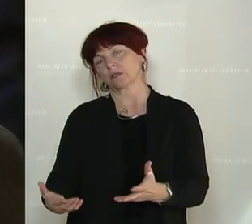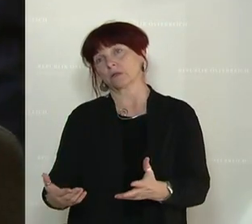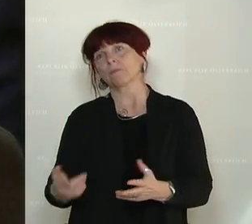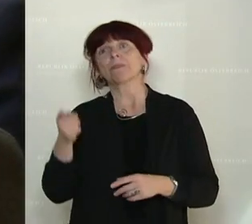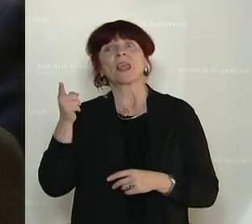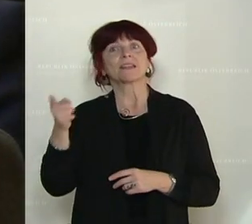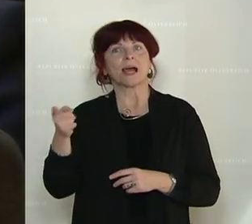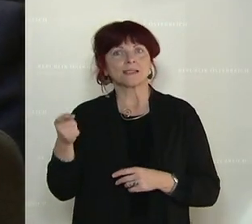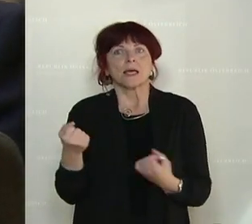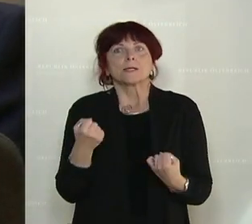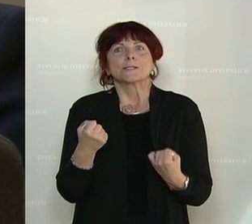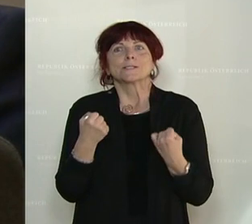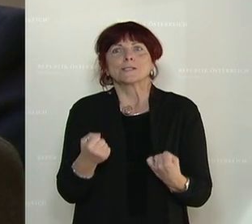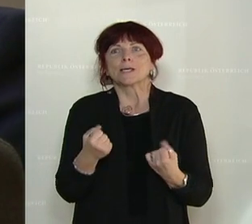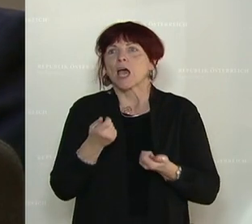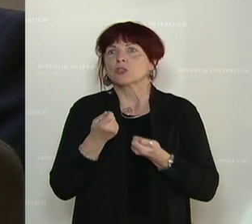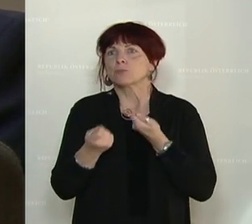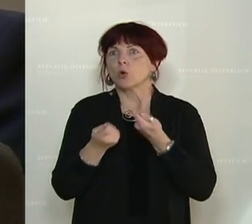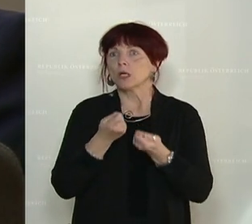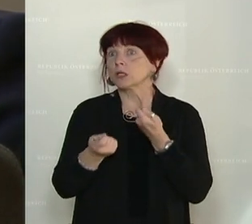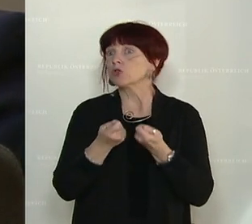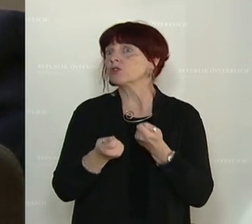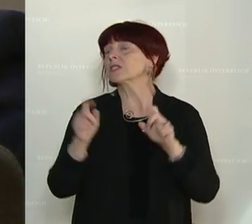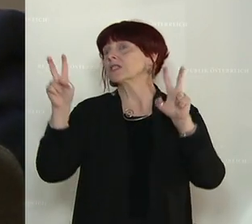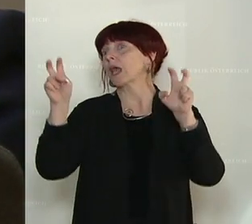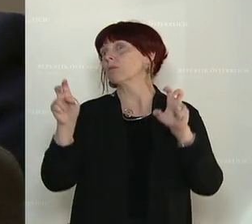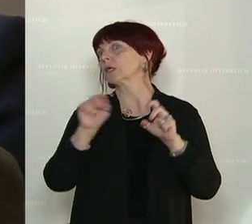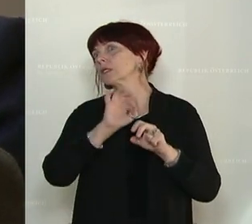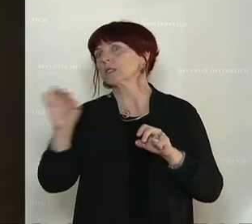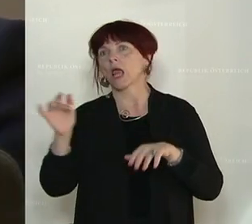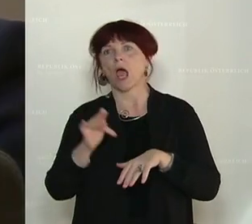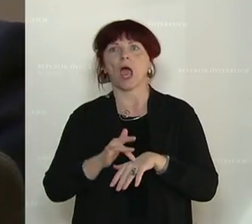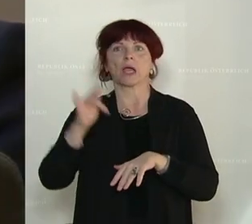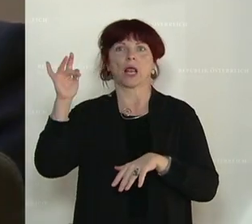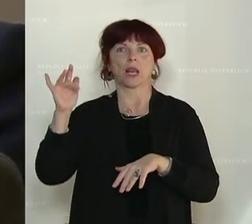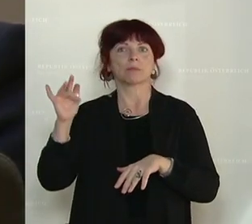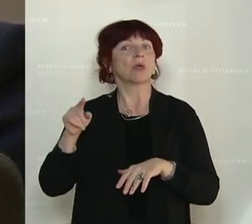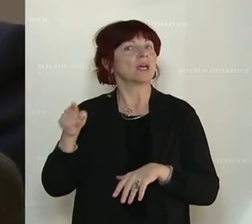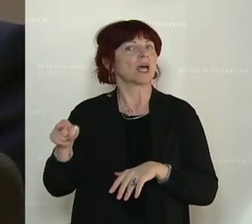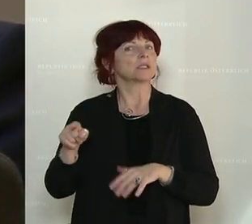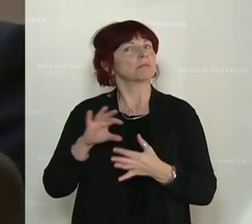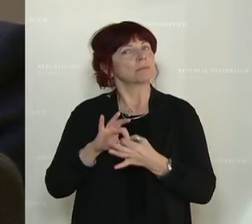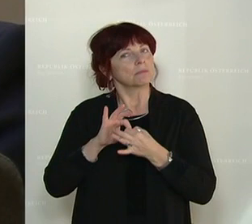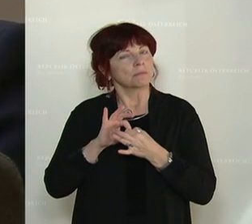sicherheitspolitisches Thema. Es geht hier um die Sicherheit der Bevölkerung in Österreich.